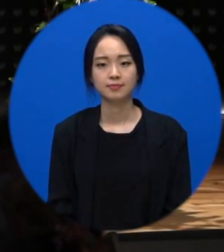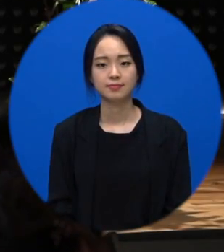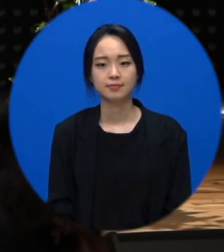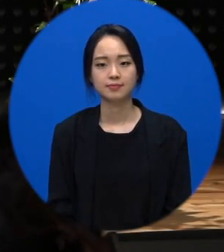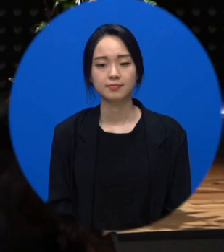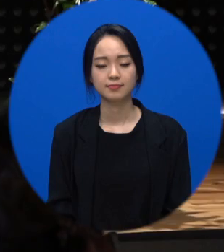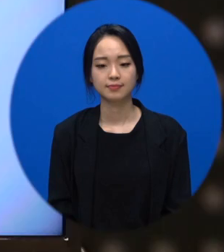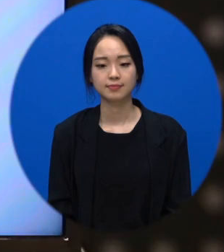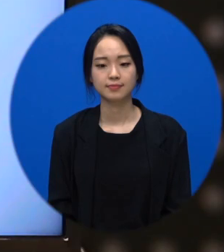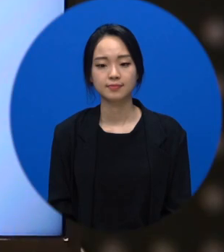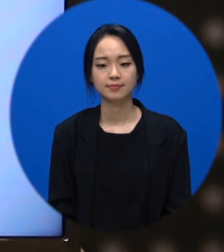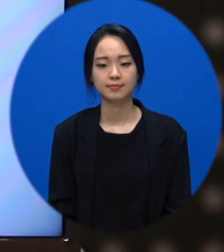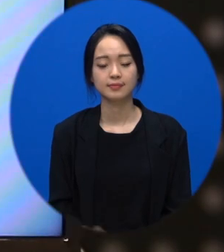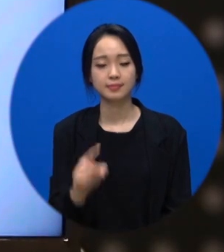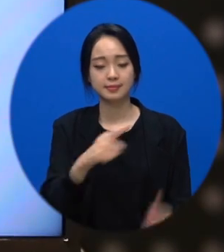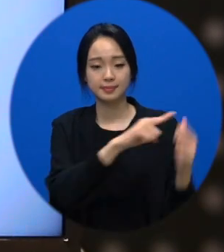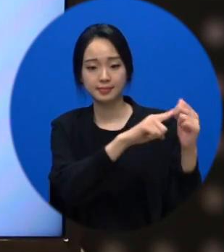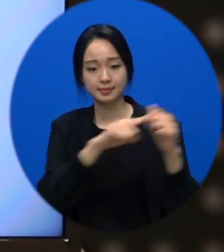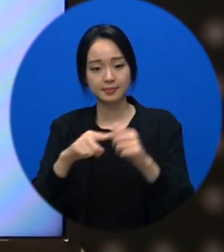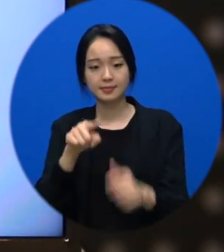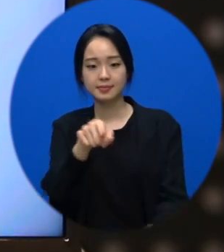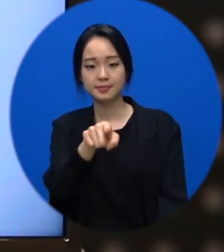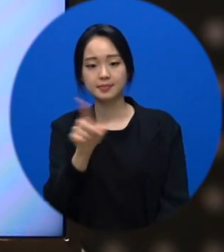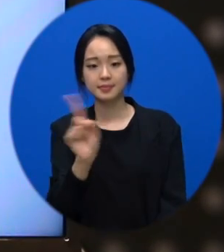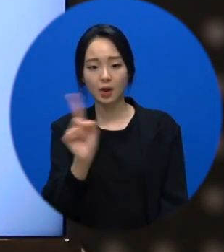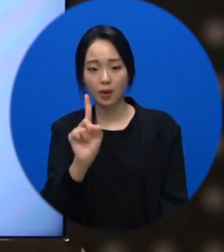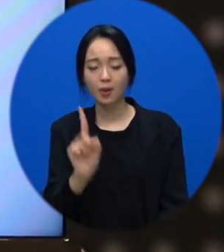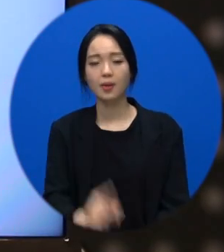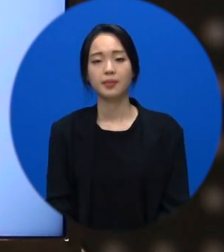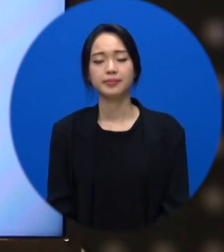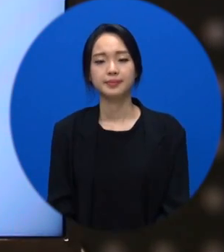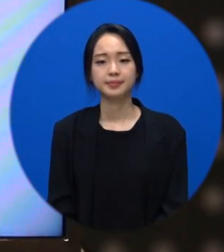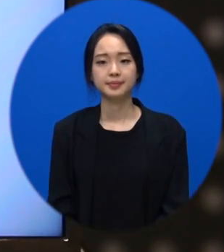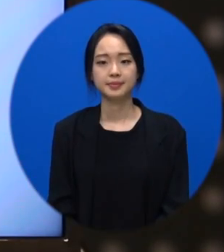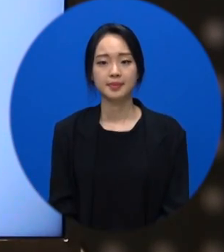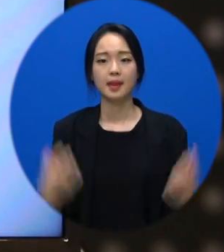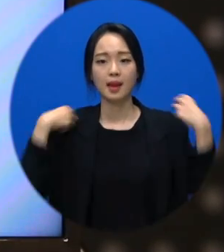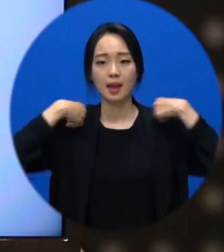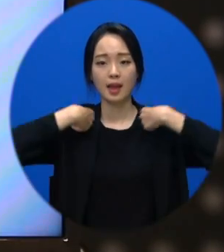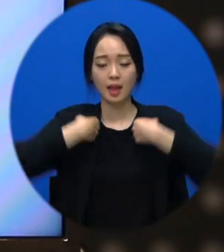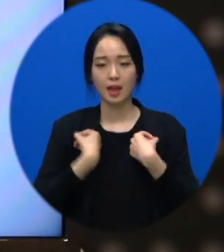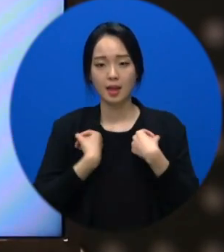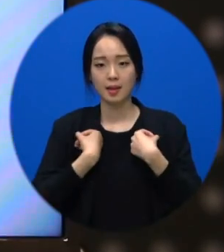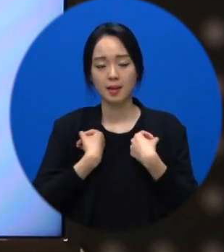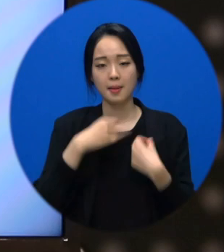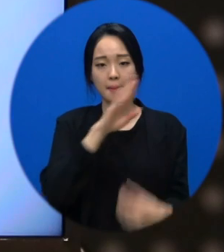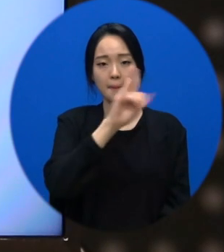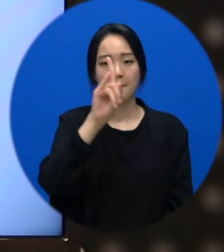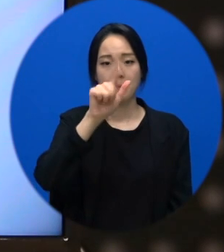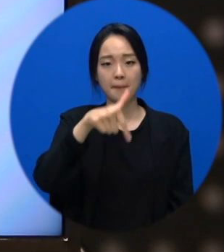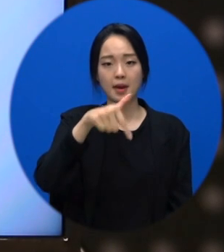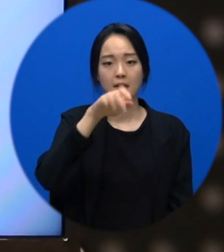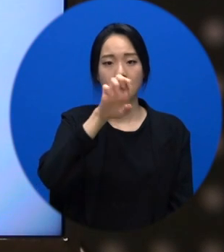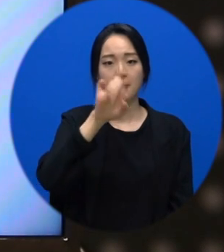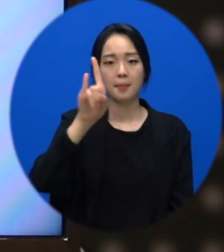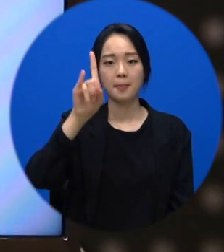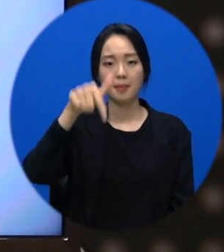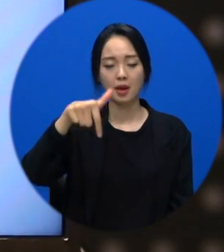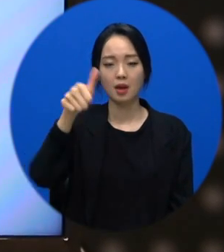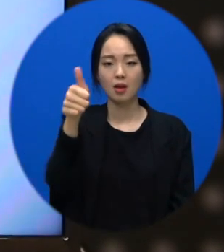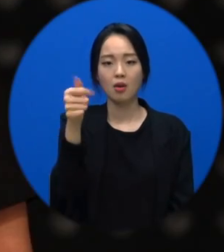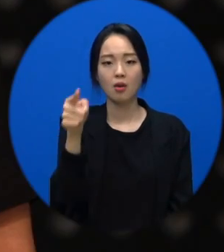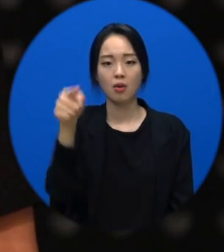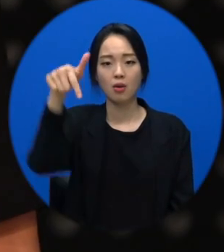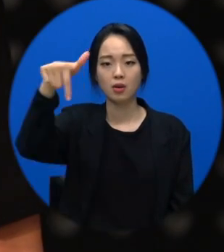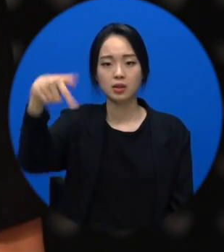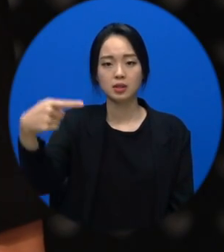병인 것 같다라고 한 건데 이게 뭐냐면 보면 백팩 허그 캠페인이라고 혹시 아시죠? 네. 보면 사람이